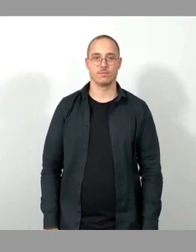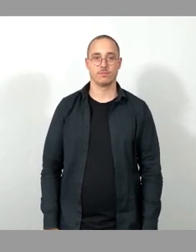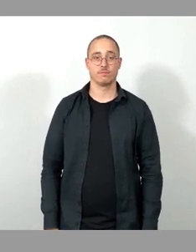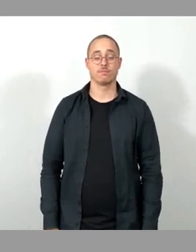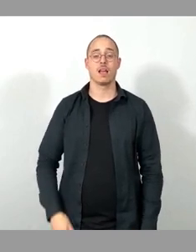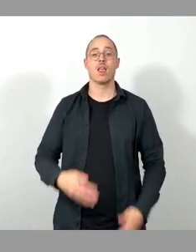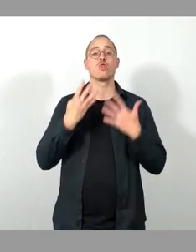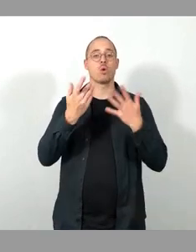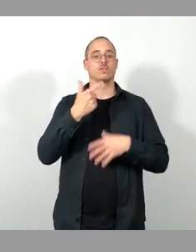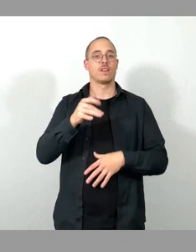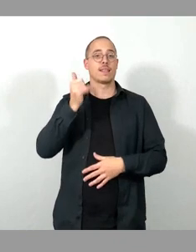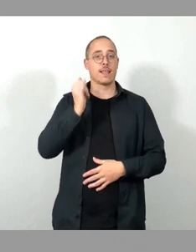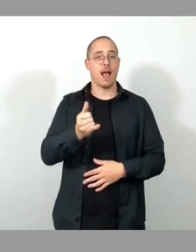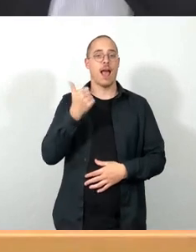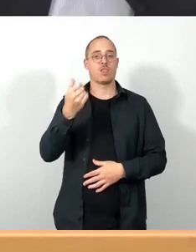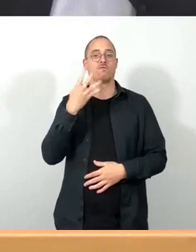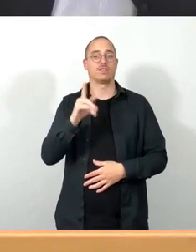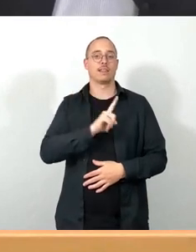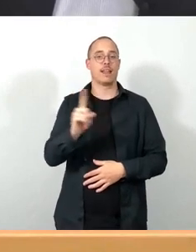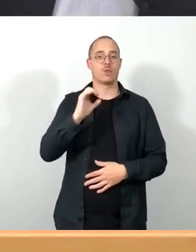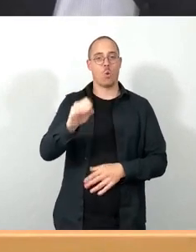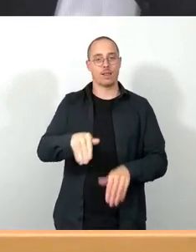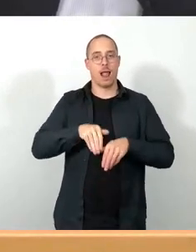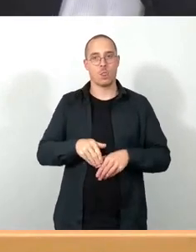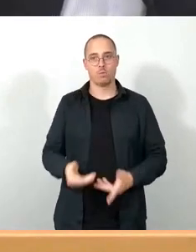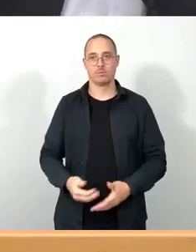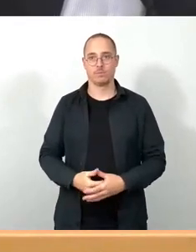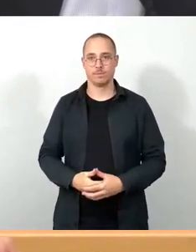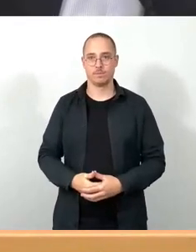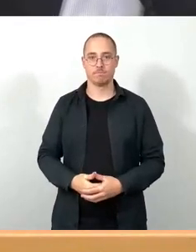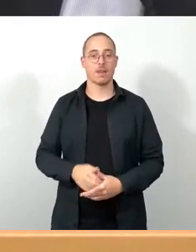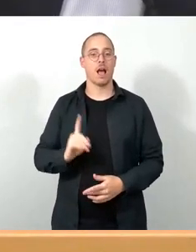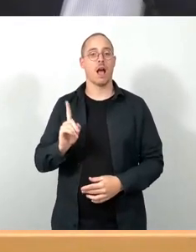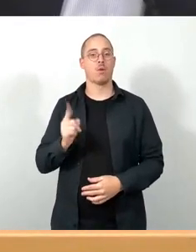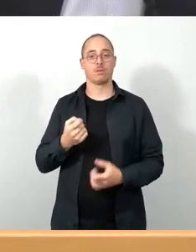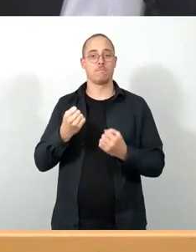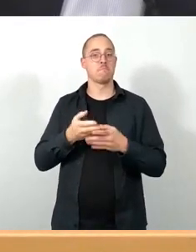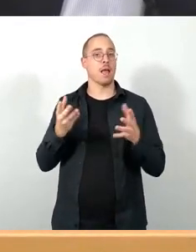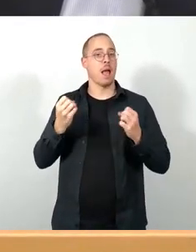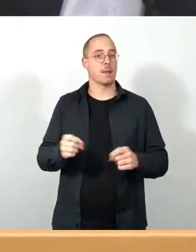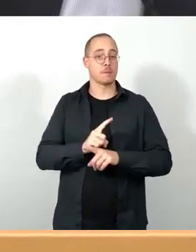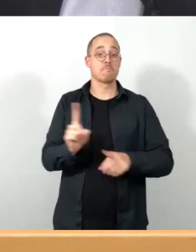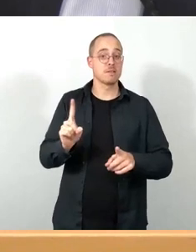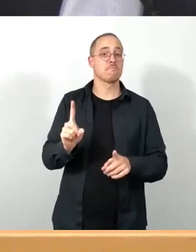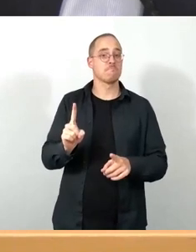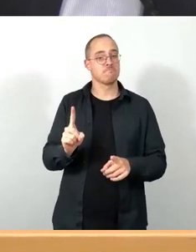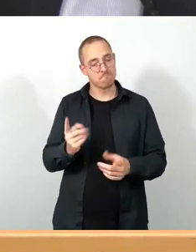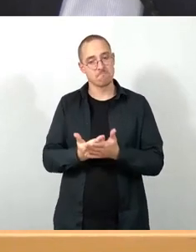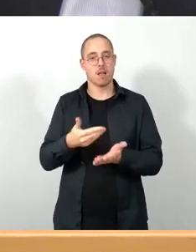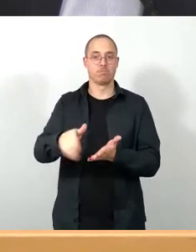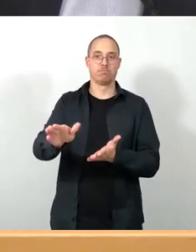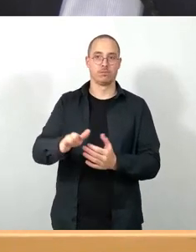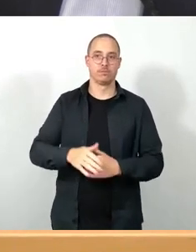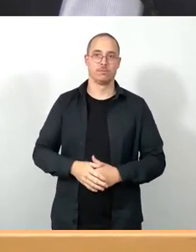29 Ja, 41 Nein, 0 Enthaltungen, hat damit keine Mehrheit gefunden. Und soweit kommen wir jetzt